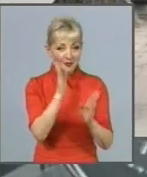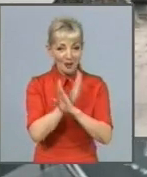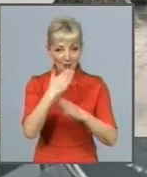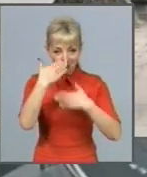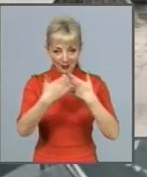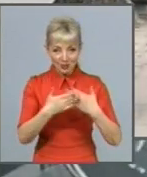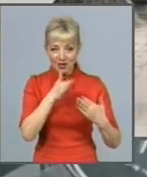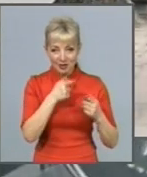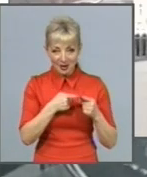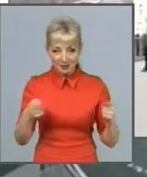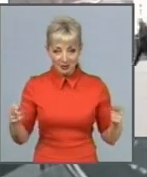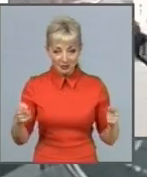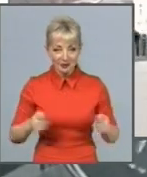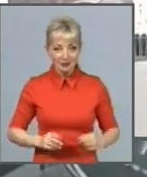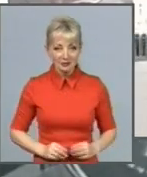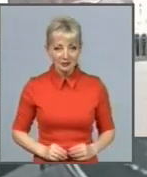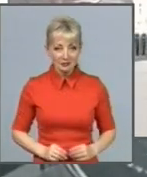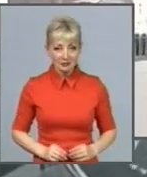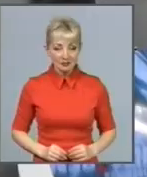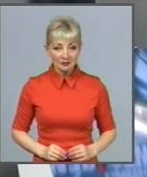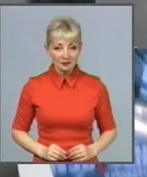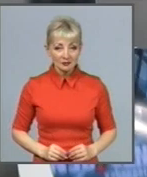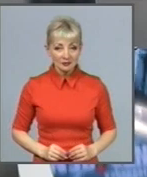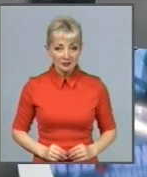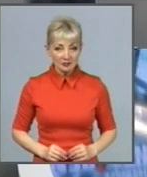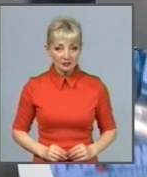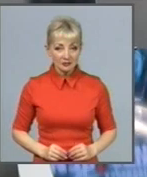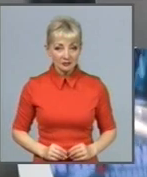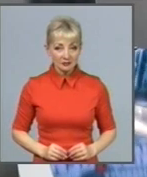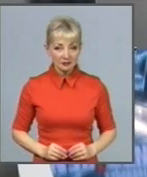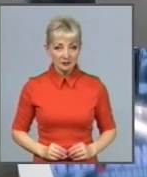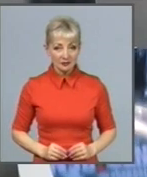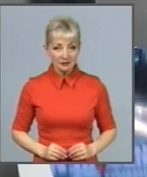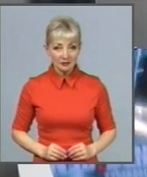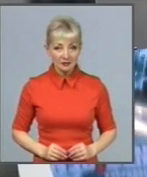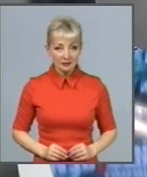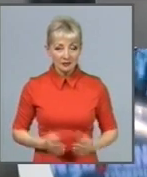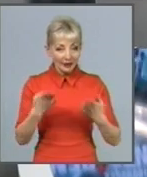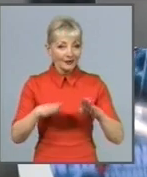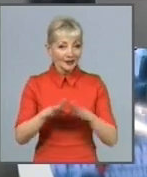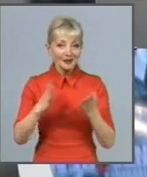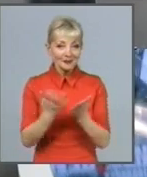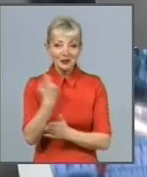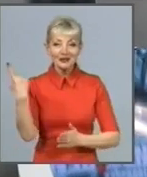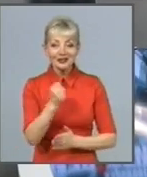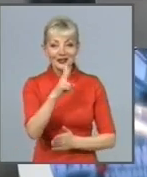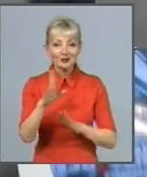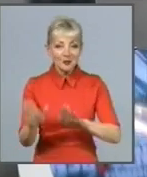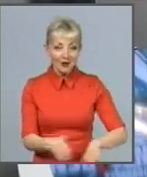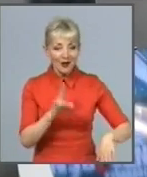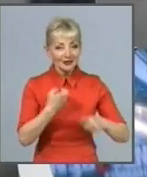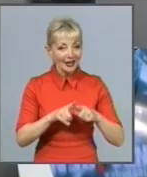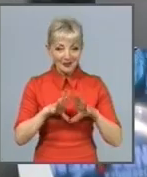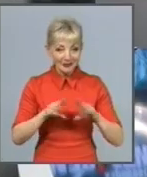Яна Щитиніна та Євген Кличко, Харківське ізвістя. Таким видався тиждень, що минає. На цьому в мене вся інформація.